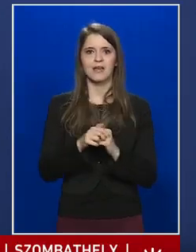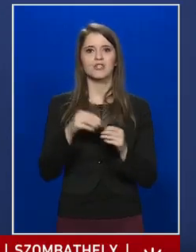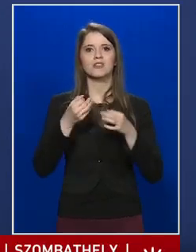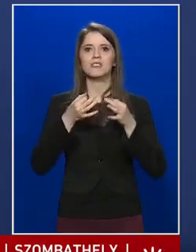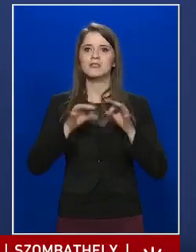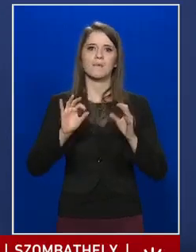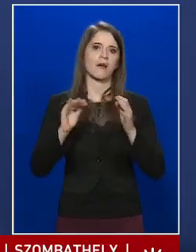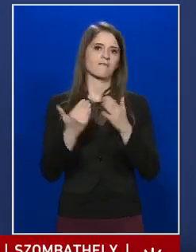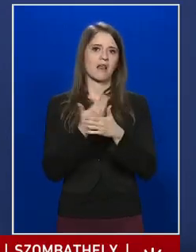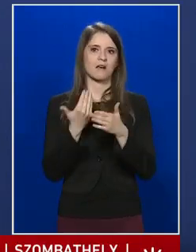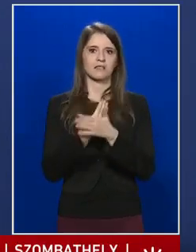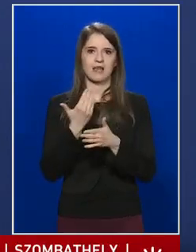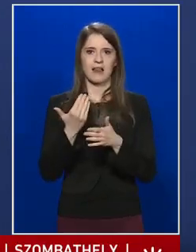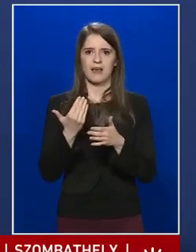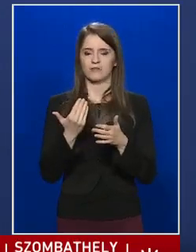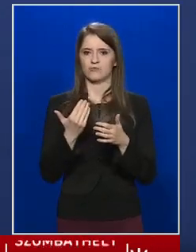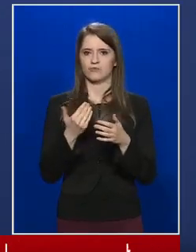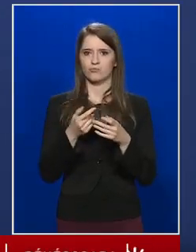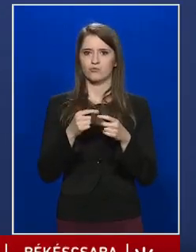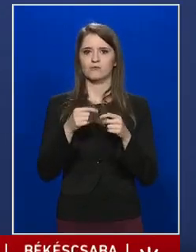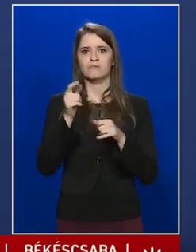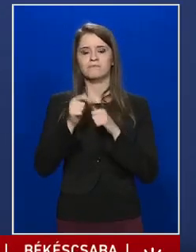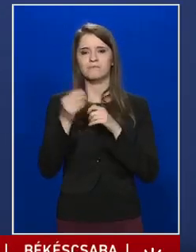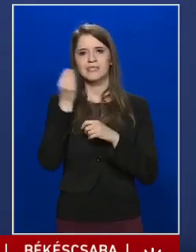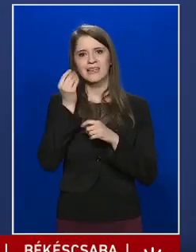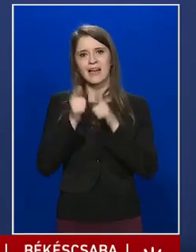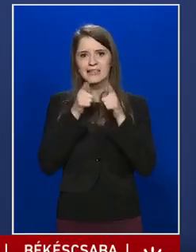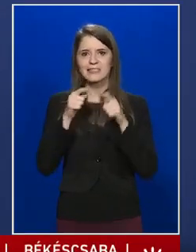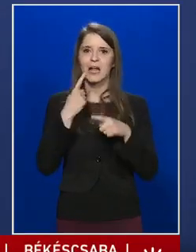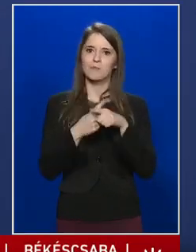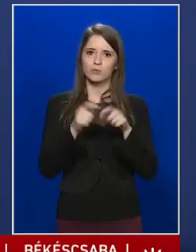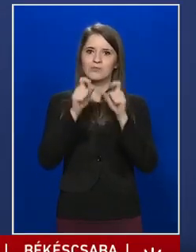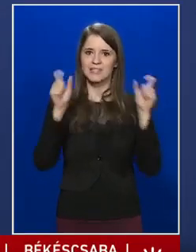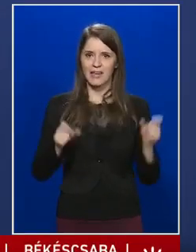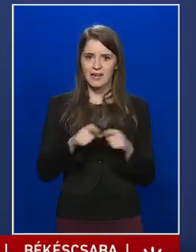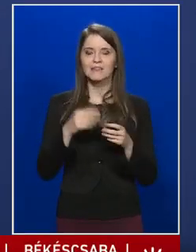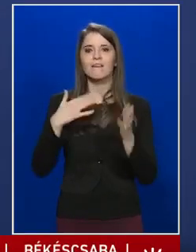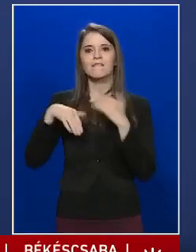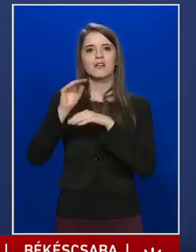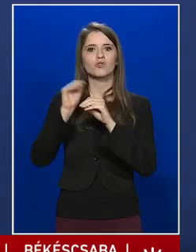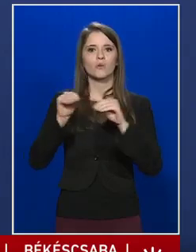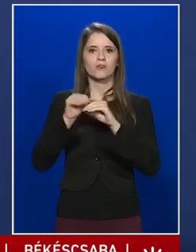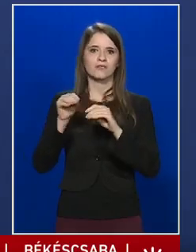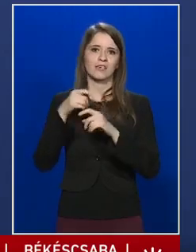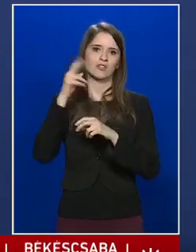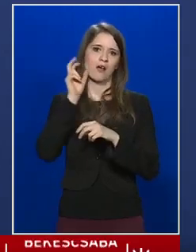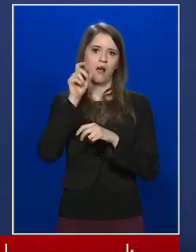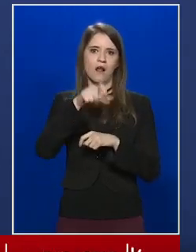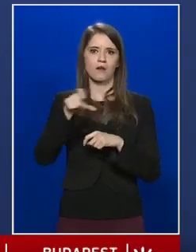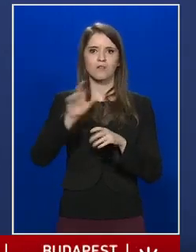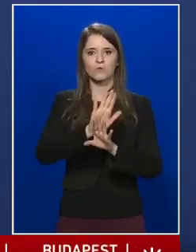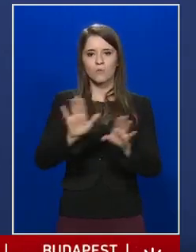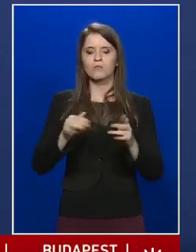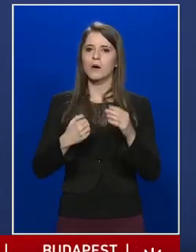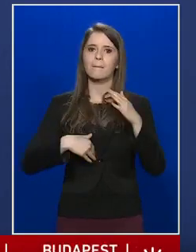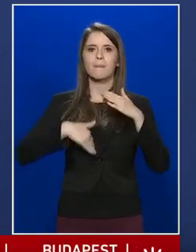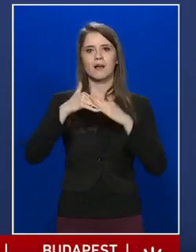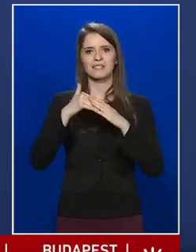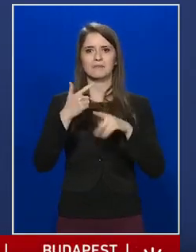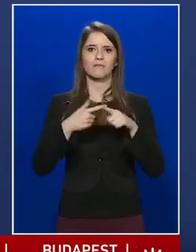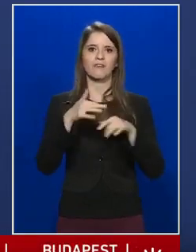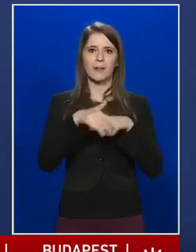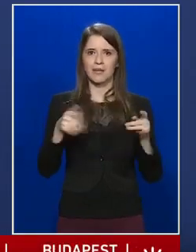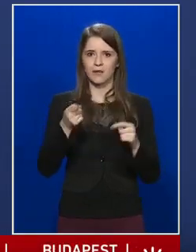felhasználású diákhitel plusz kerete a felsőoktatási hallgatók számára maximum félmillió forint, a